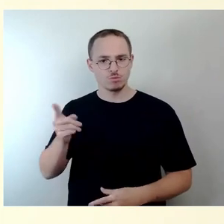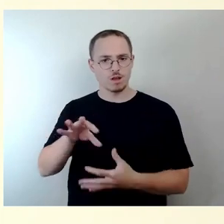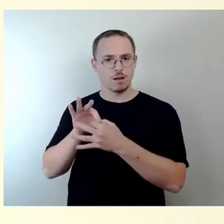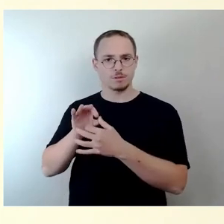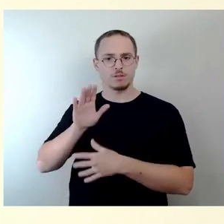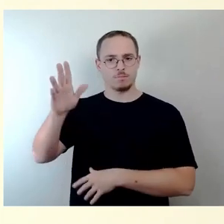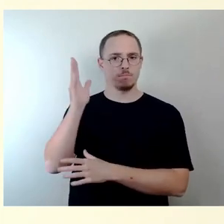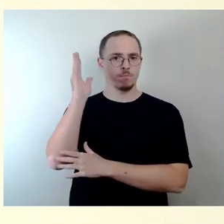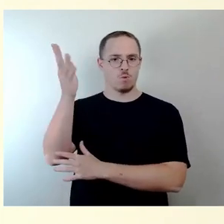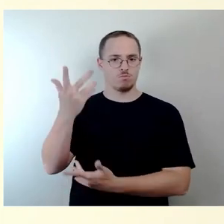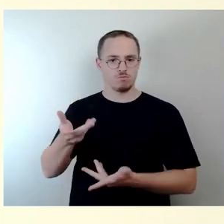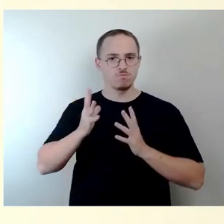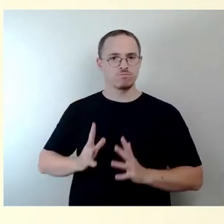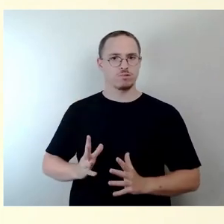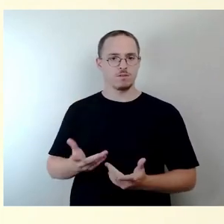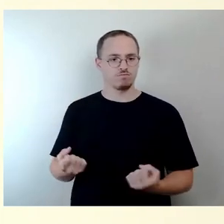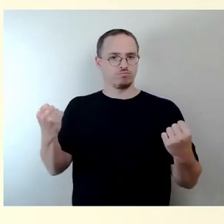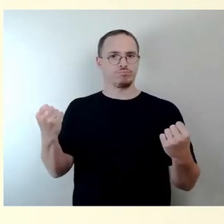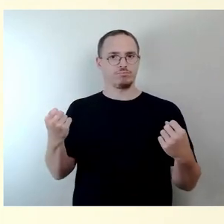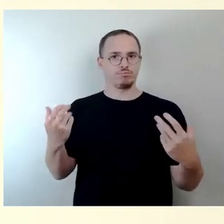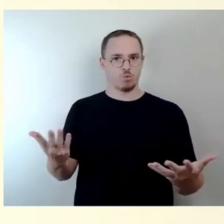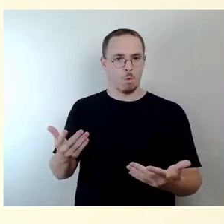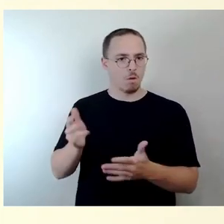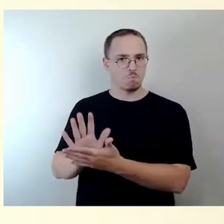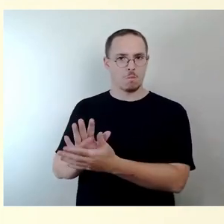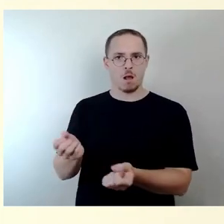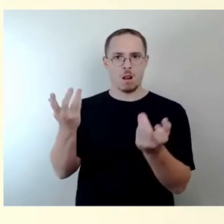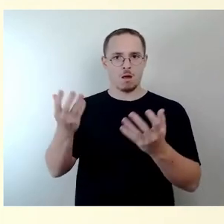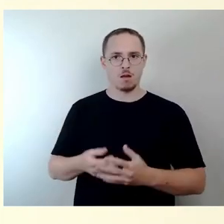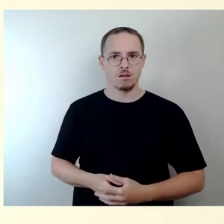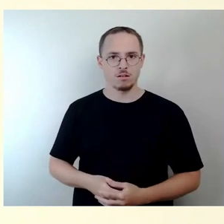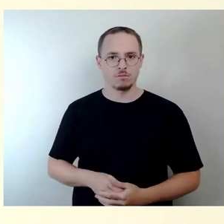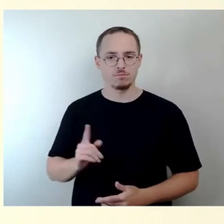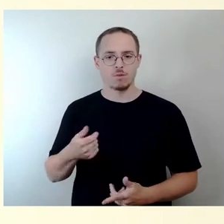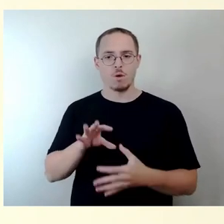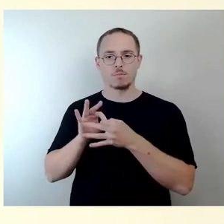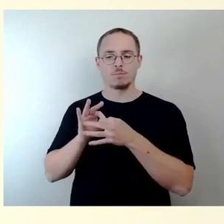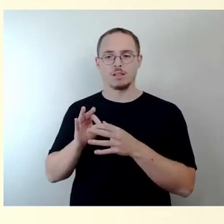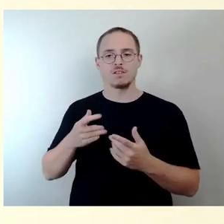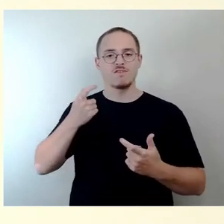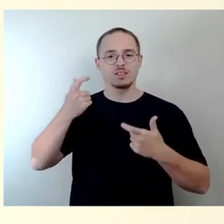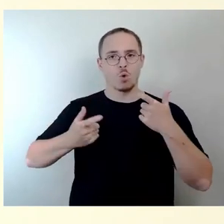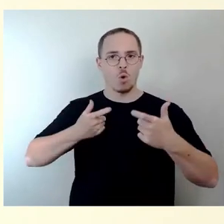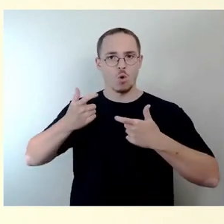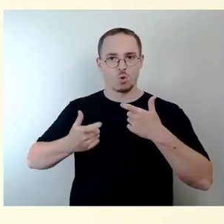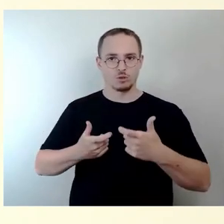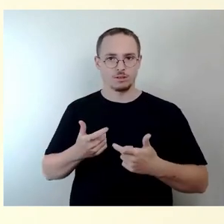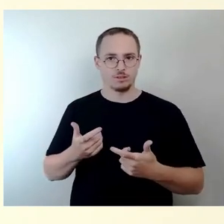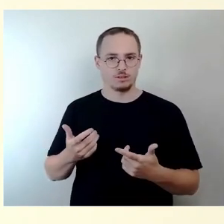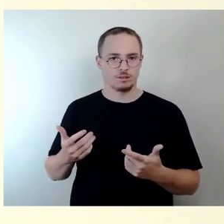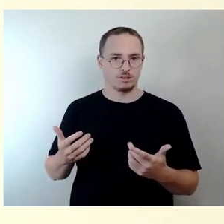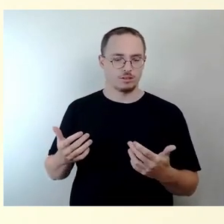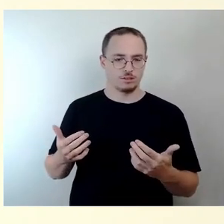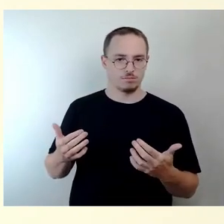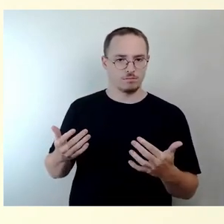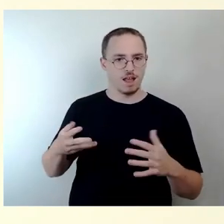und der erforderlichen Erneuerung und Erweiterung der vorhandenen Versorgungsinfrastruktur zu sehen. Und